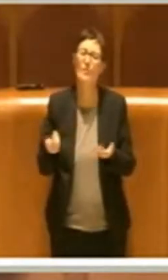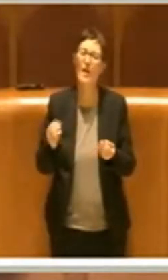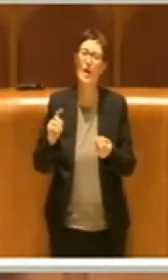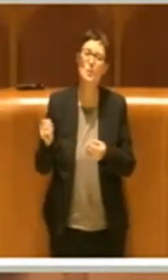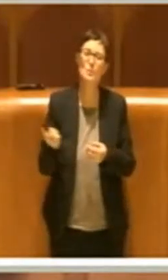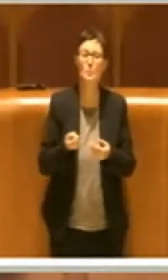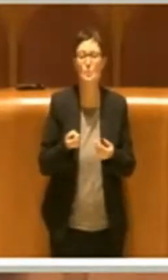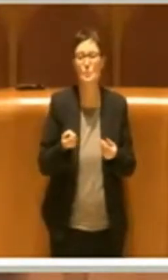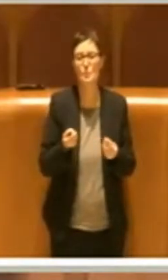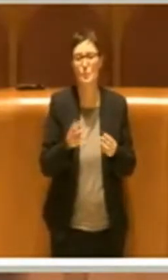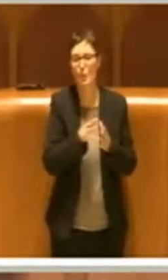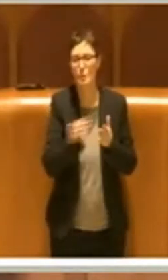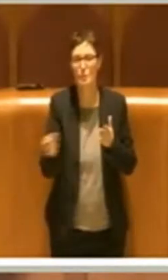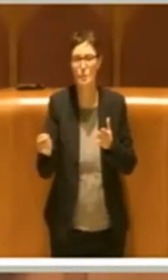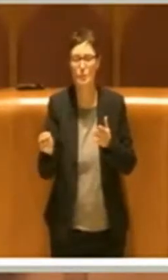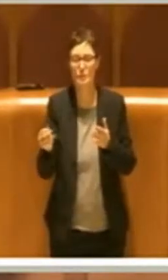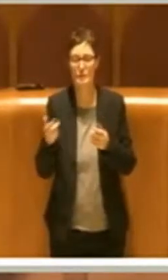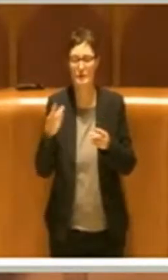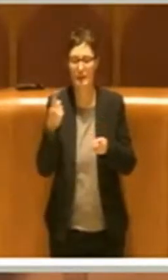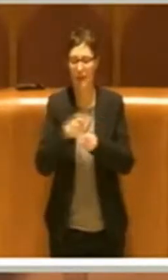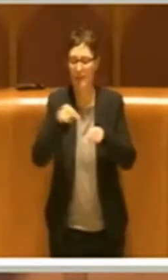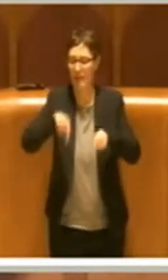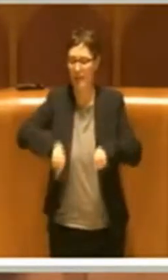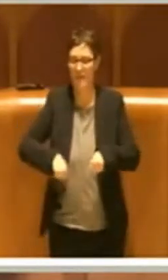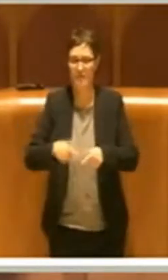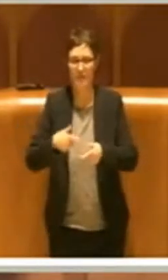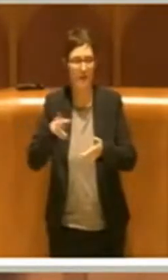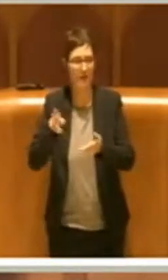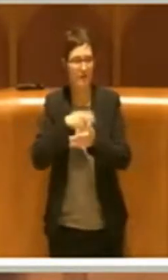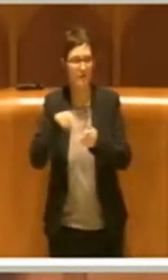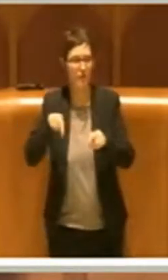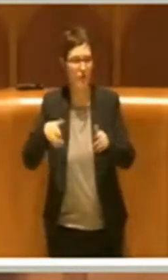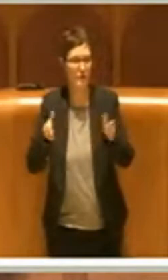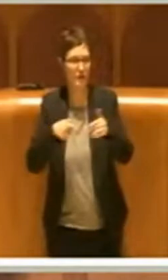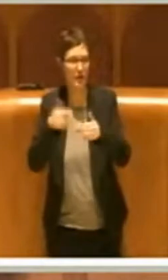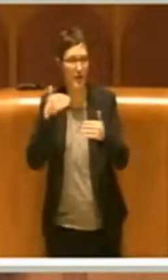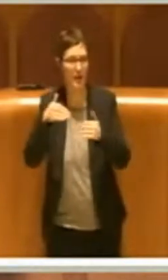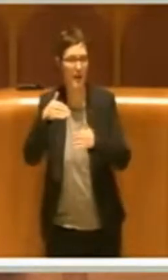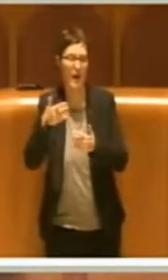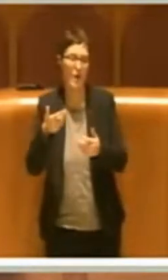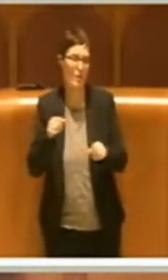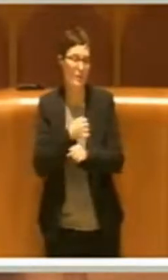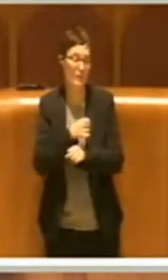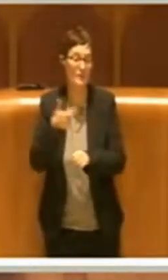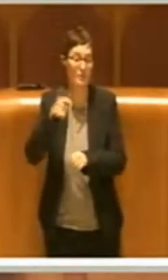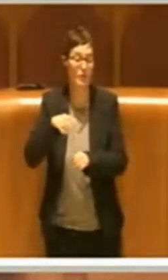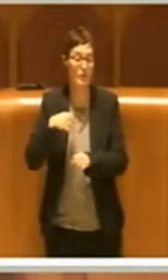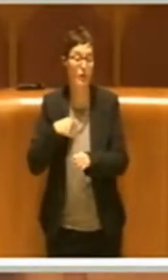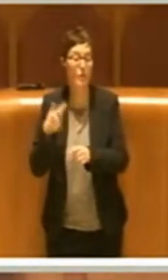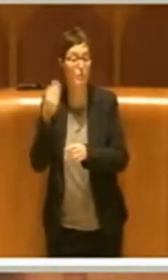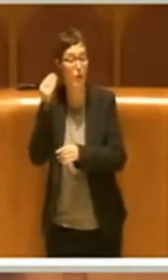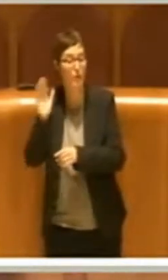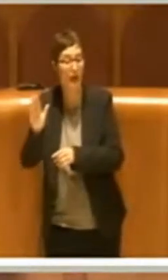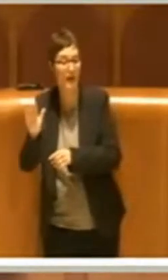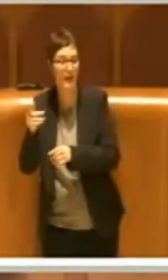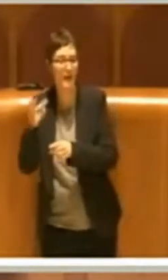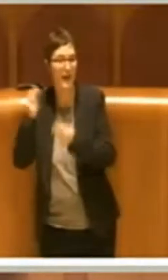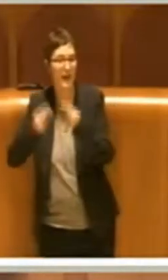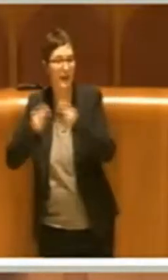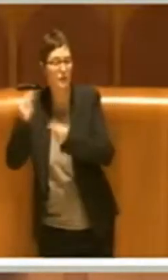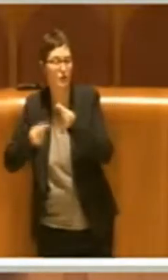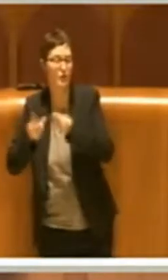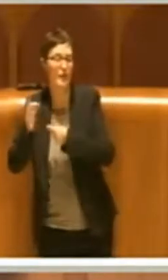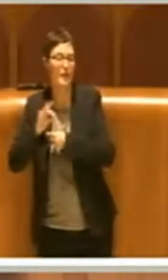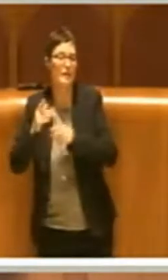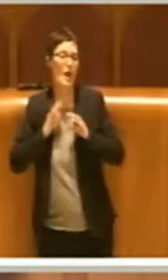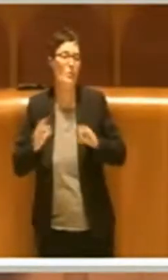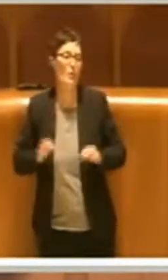poi votate in quest'Aula, perché hanno ottenuto purtroppo il parere contrario della ragioneria, il parere contrario della Polizia Locale, o il parere contrario